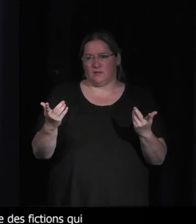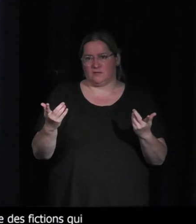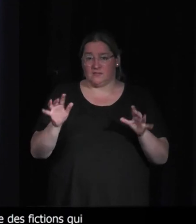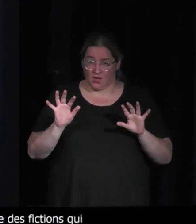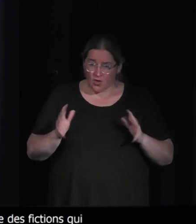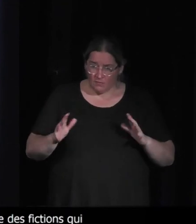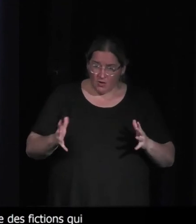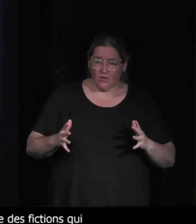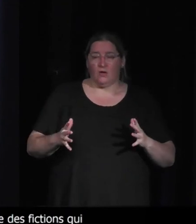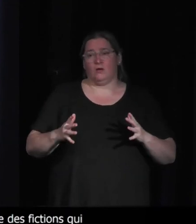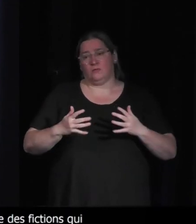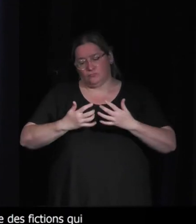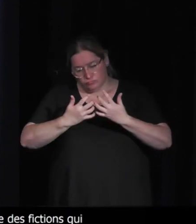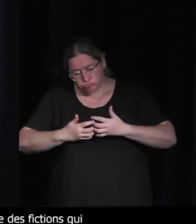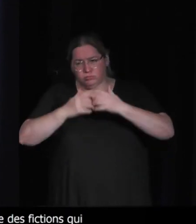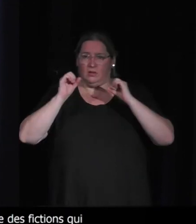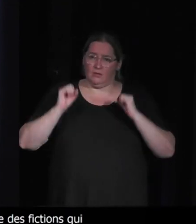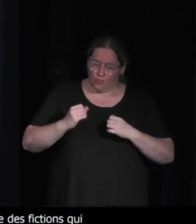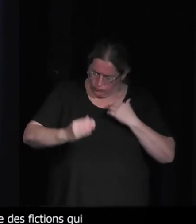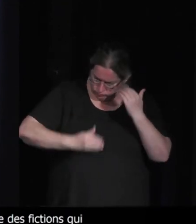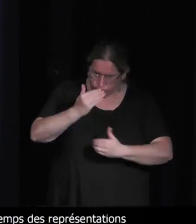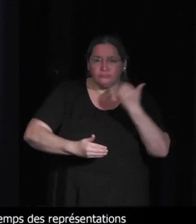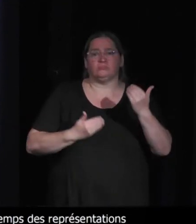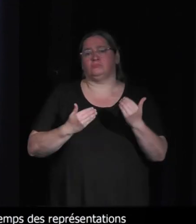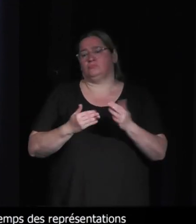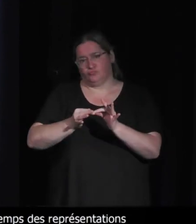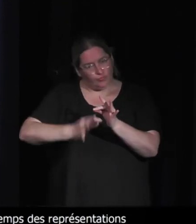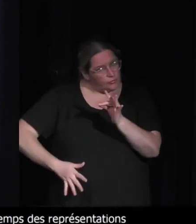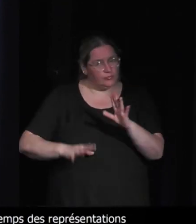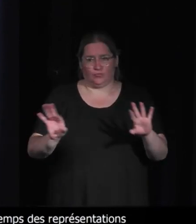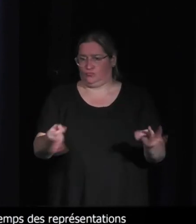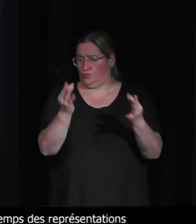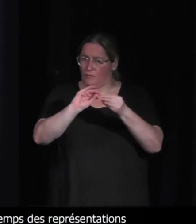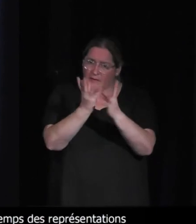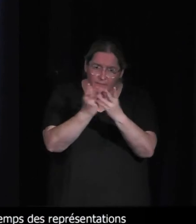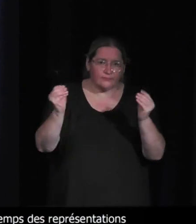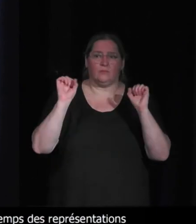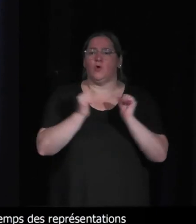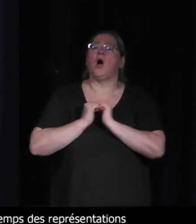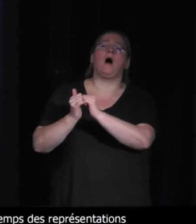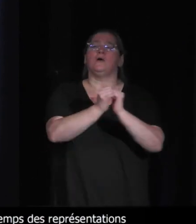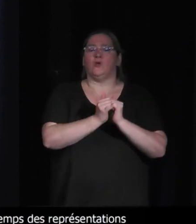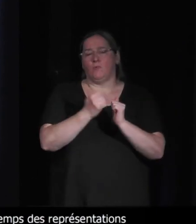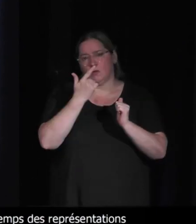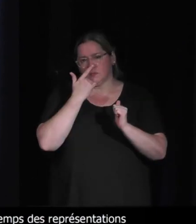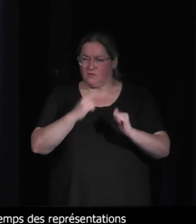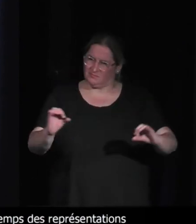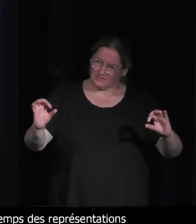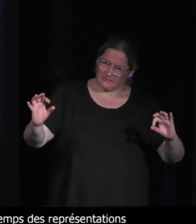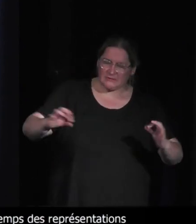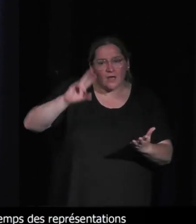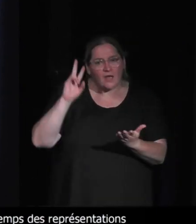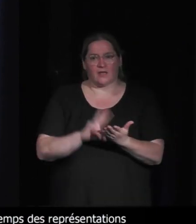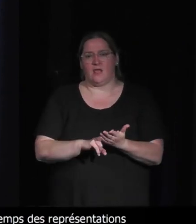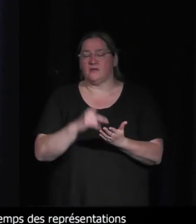-économiques et politiques pour y proposer des pistes de résolution collective qui seraient pertinentes. Et donc, un espoir,